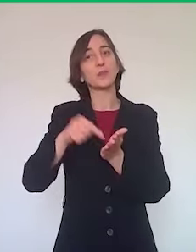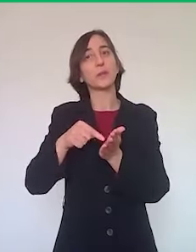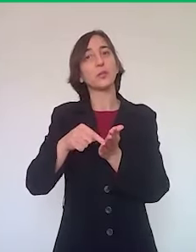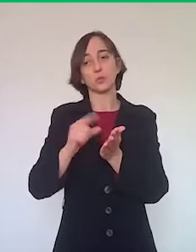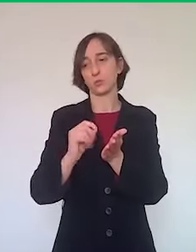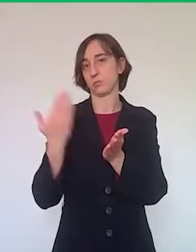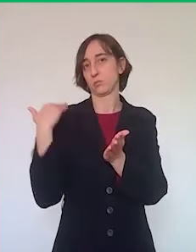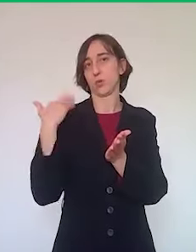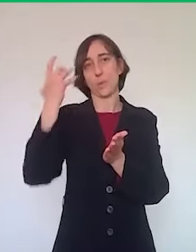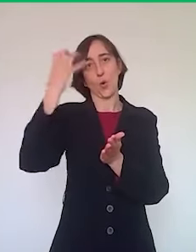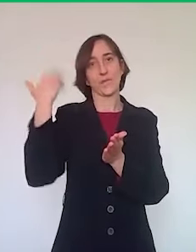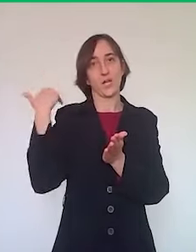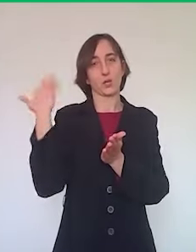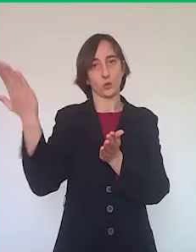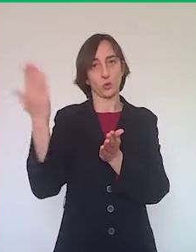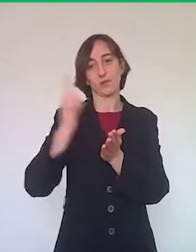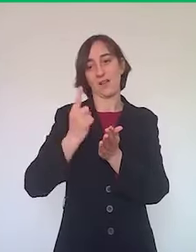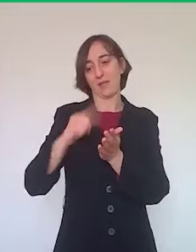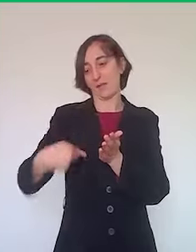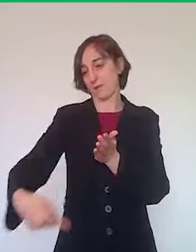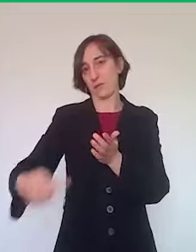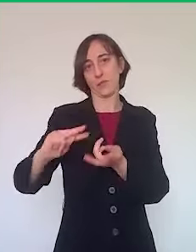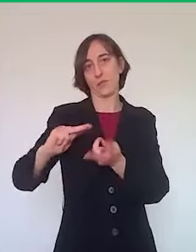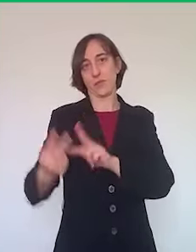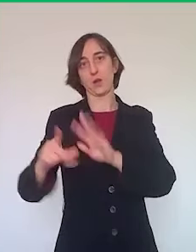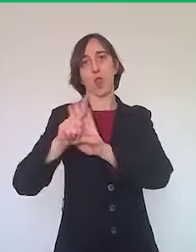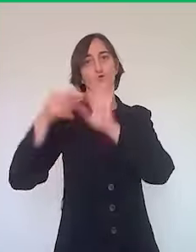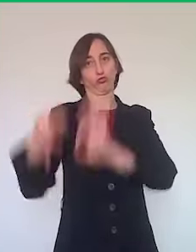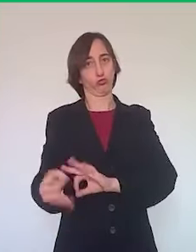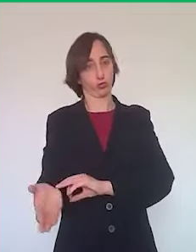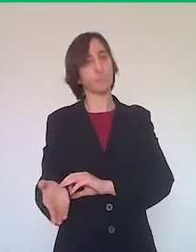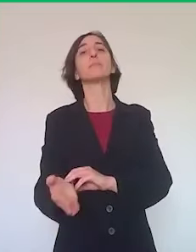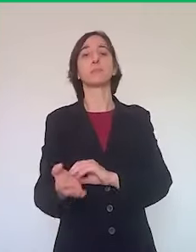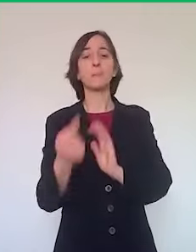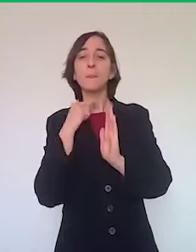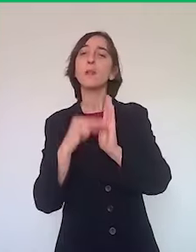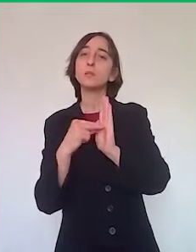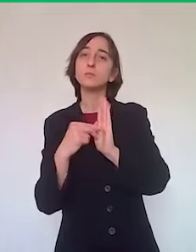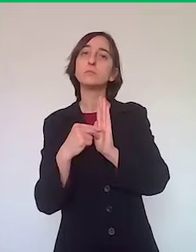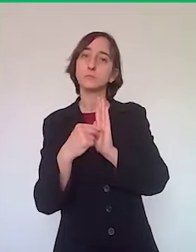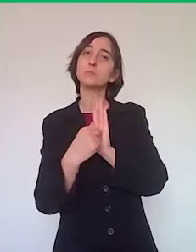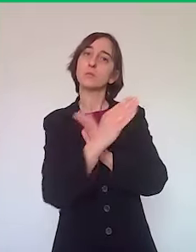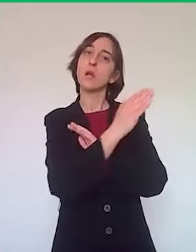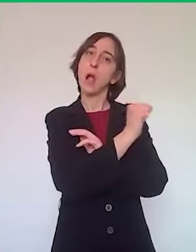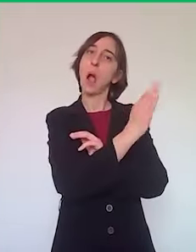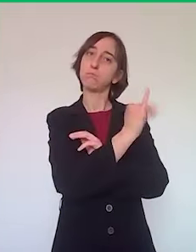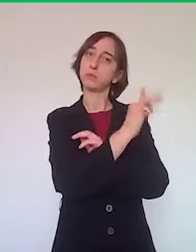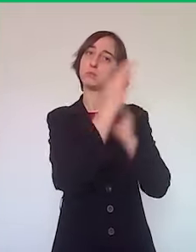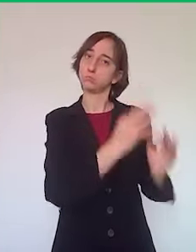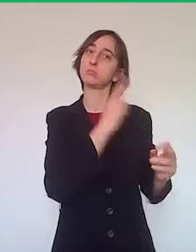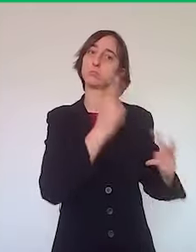stato appena adottato dal Governo ed in conversione di legge, è possibile per le banche, lo ha chiarito l'ABI con una sua nota,